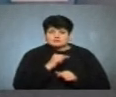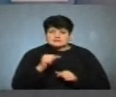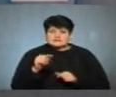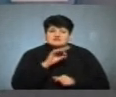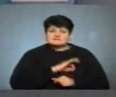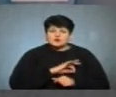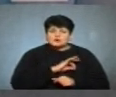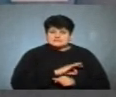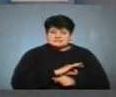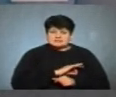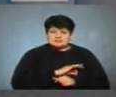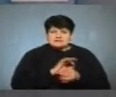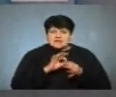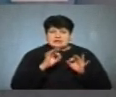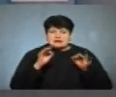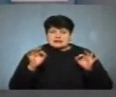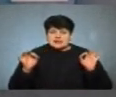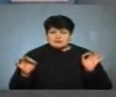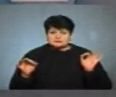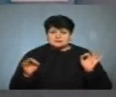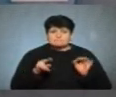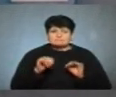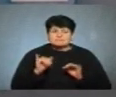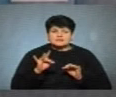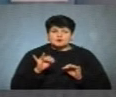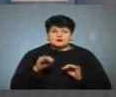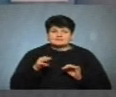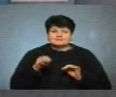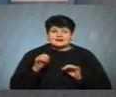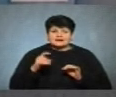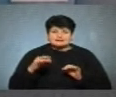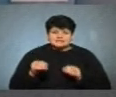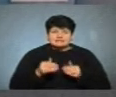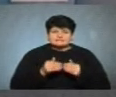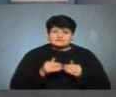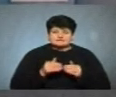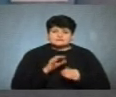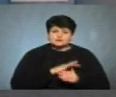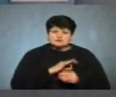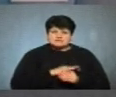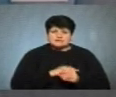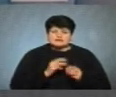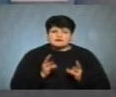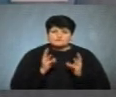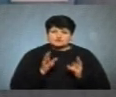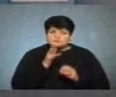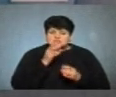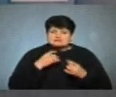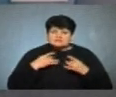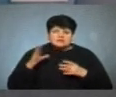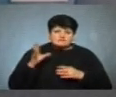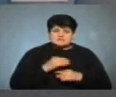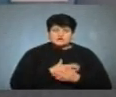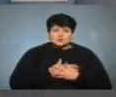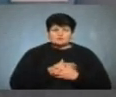використання гірлянд, використання піротехніки, використання відкритого вогню під час святкувань. Усі люблять